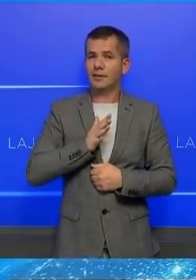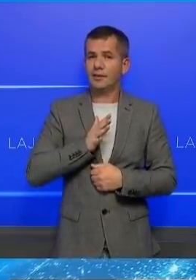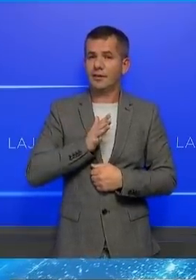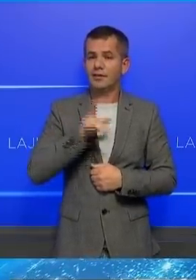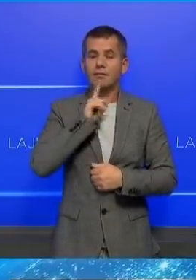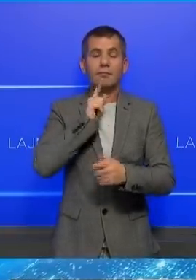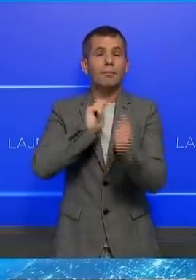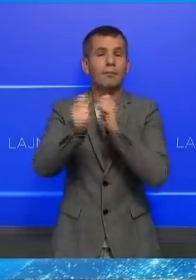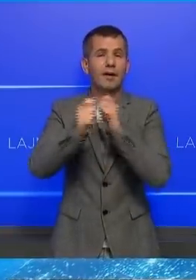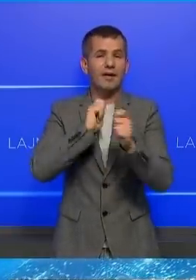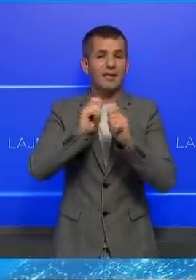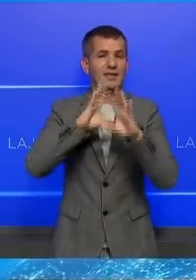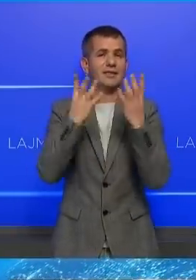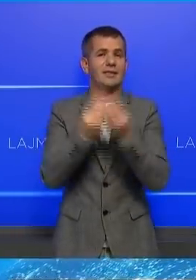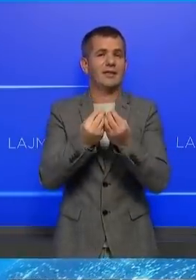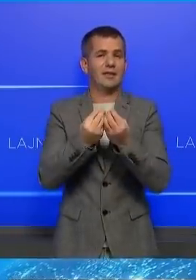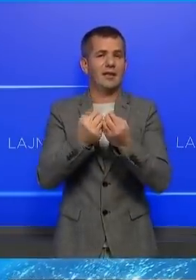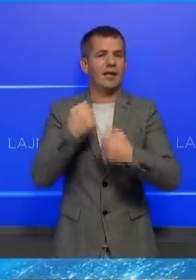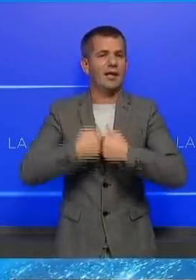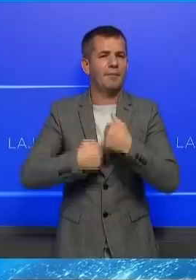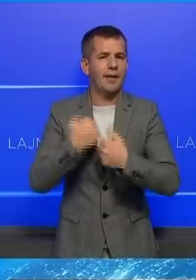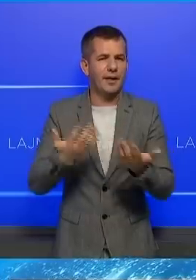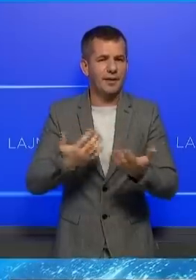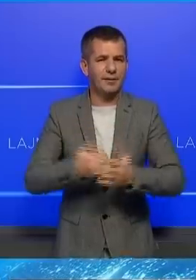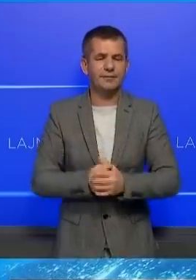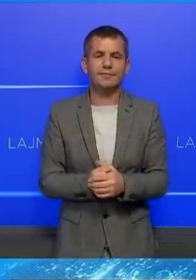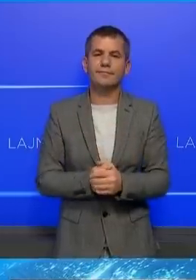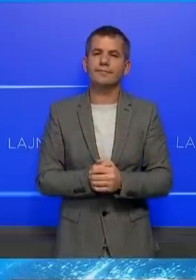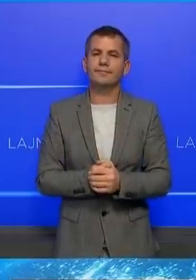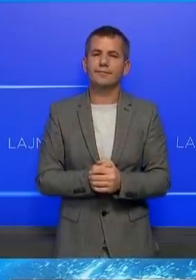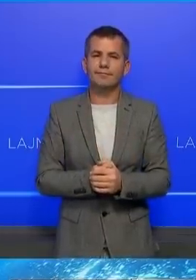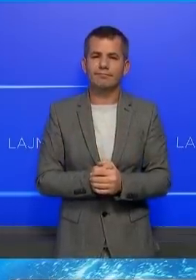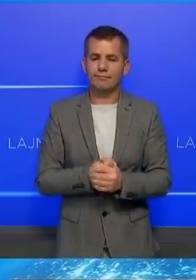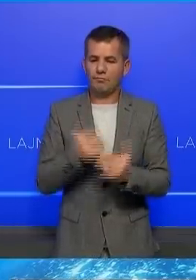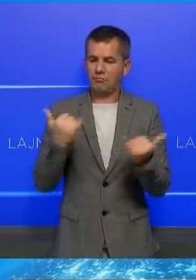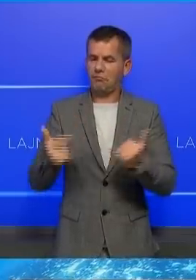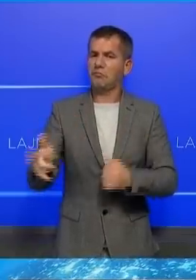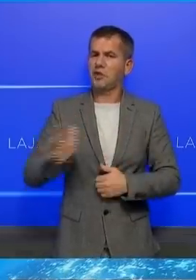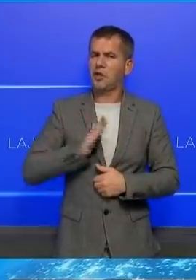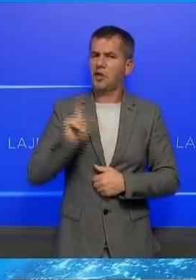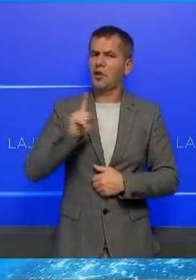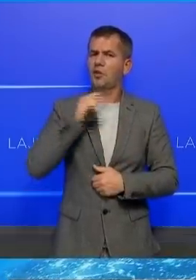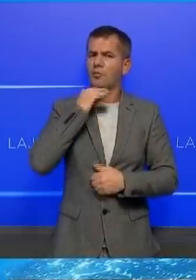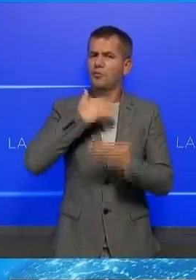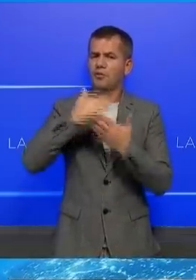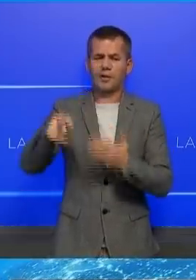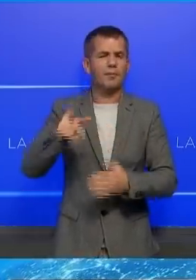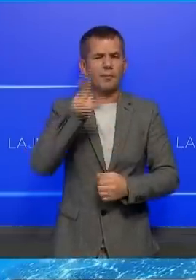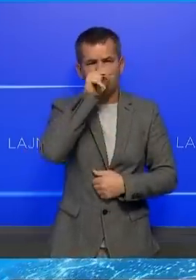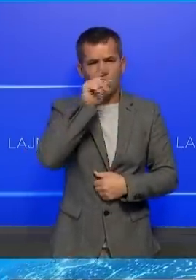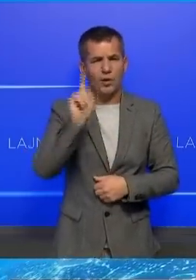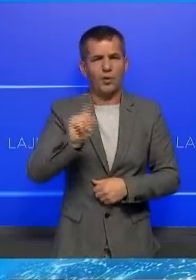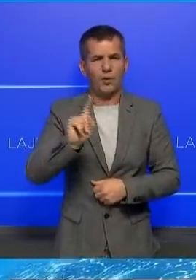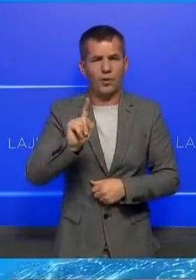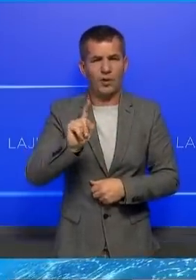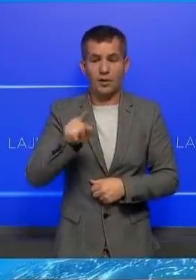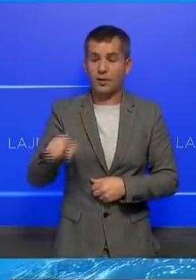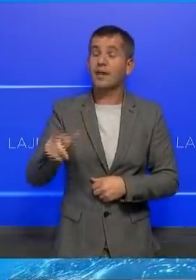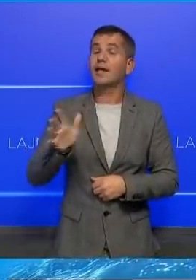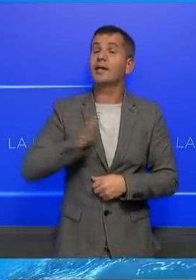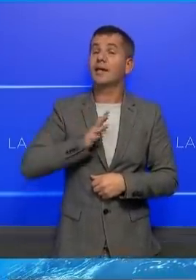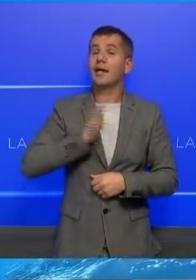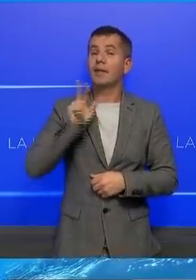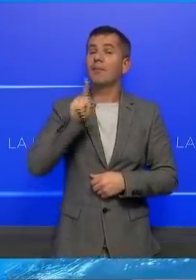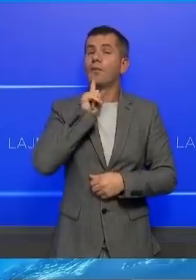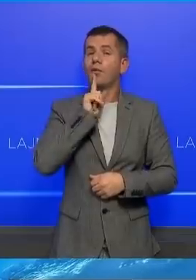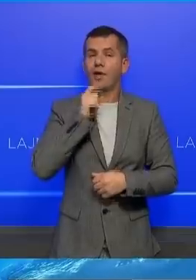marveshjet gjentëlmene me kriminel. Nuk e rëzikon veri ju në policia. Veri ju në rëzikojnë